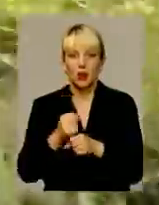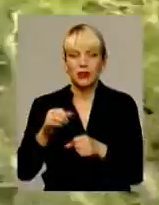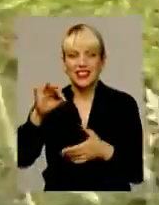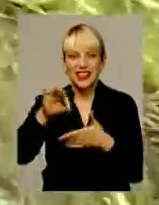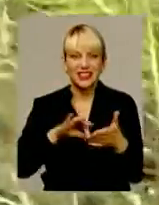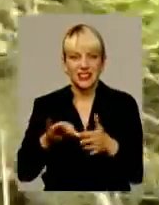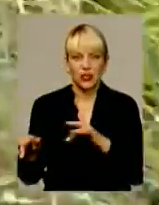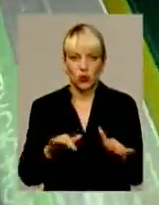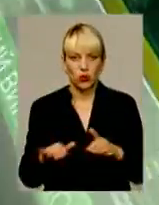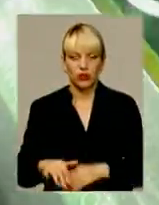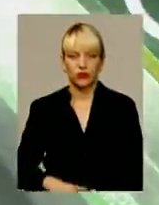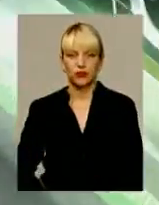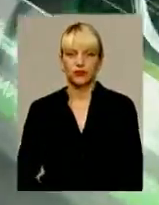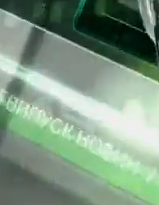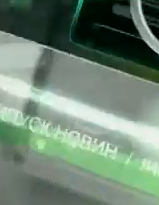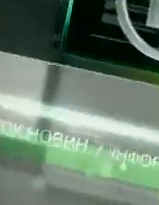обійдіть.